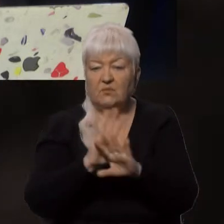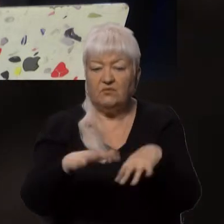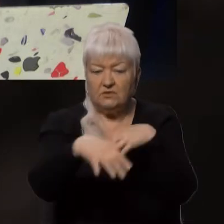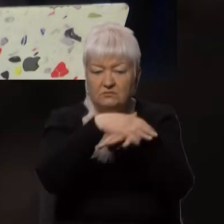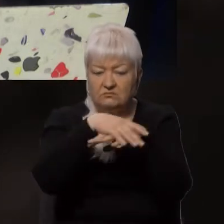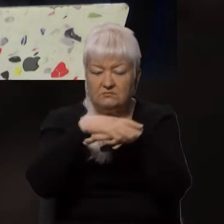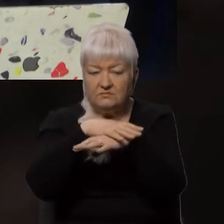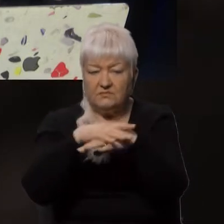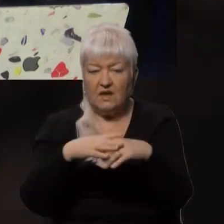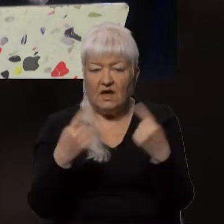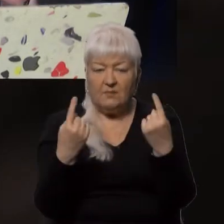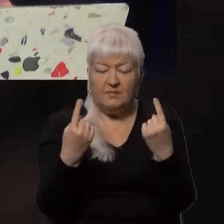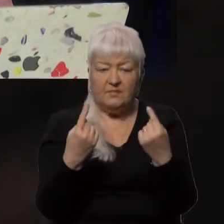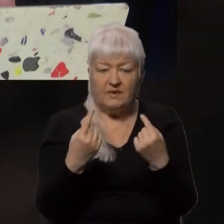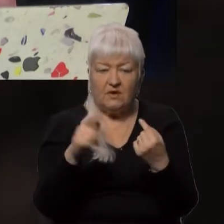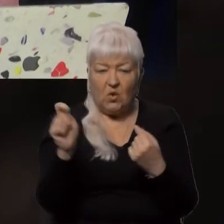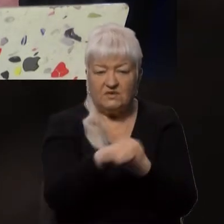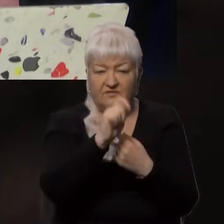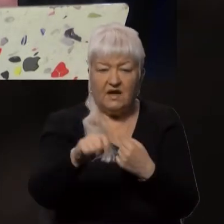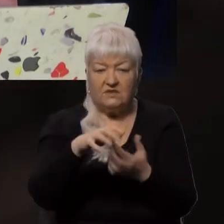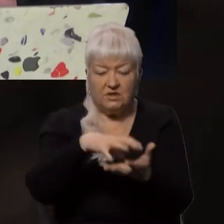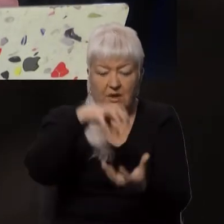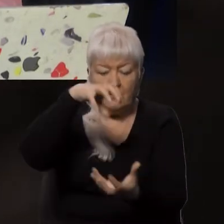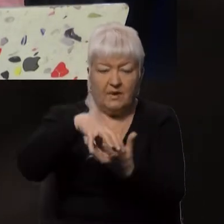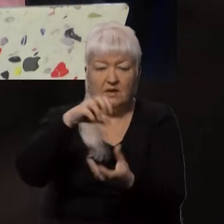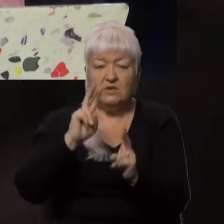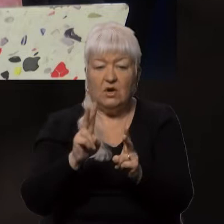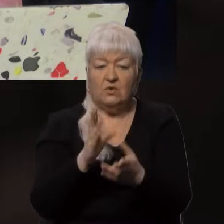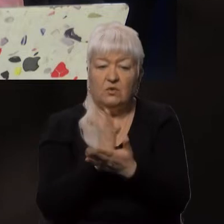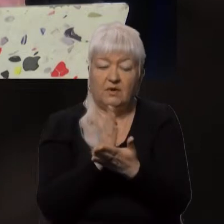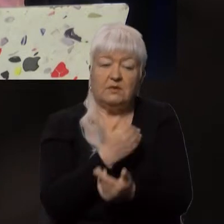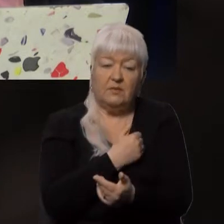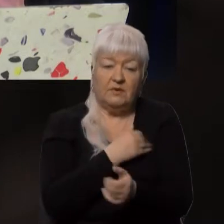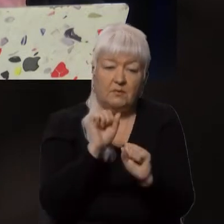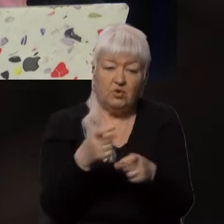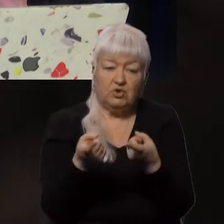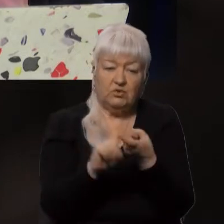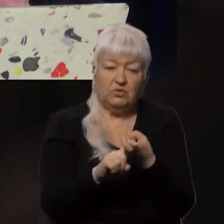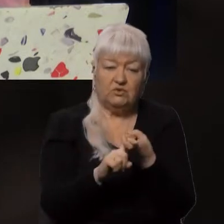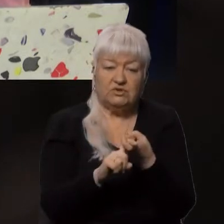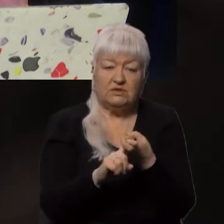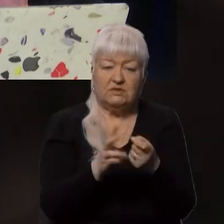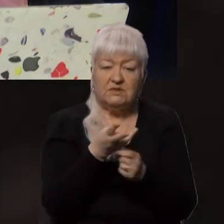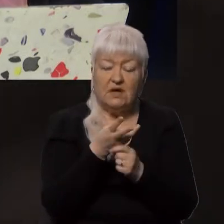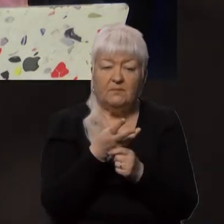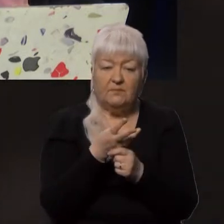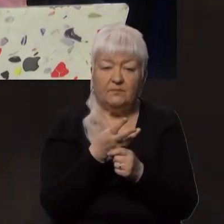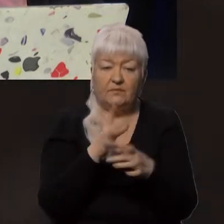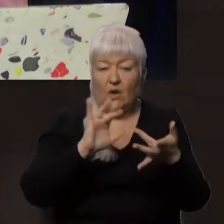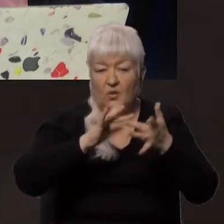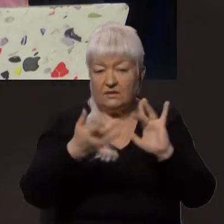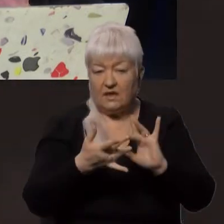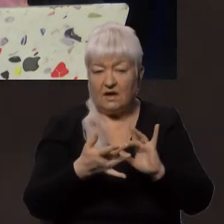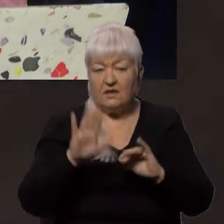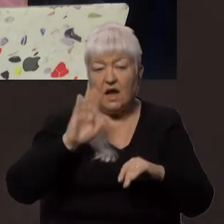кількостях при освяченні пасок, а також, хто матиме бажання, може долучитися до трансляції богослужіння онлайн, а